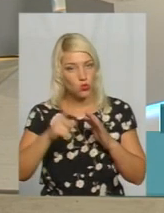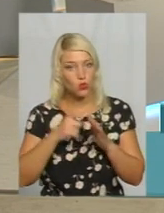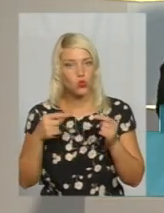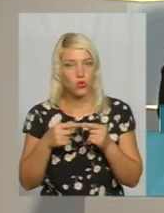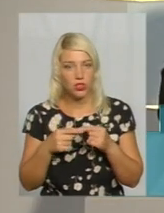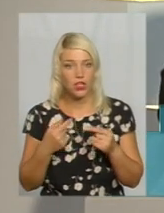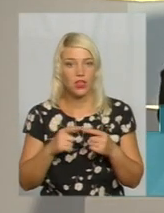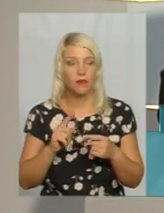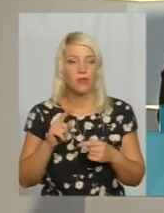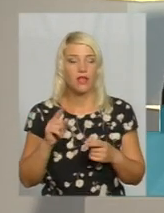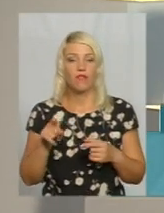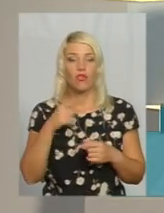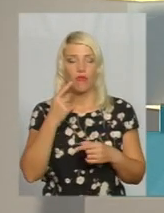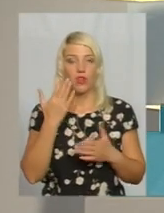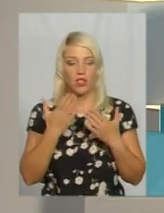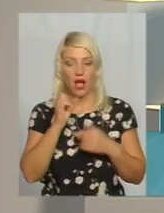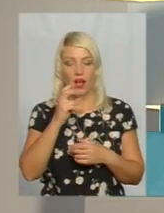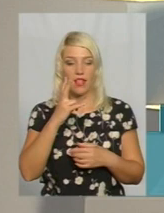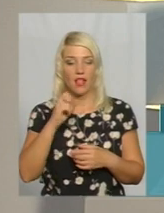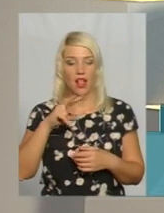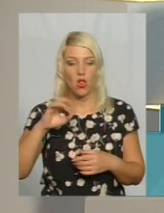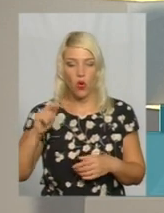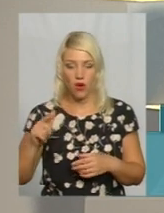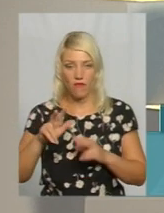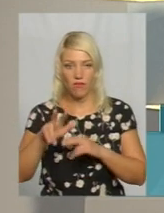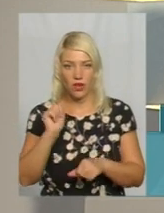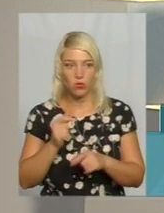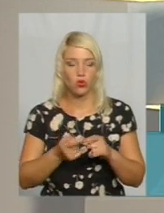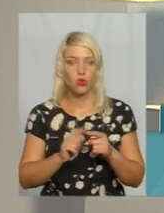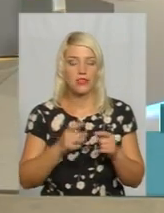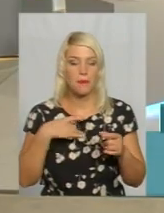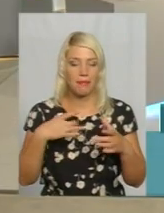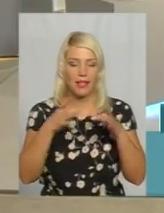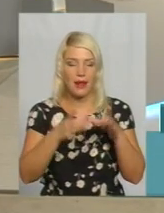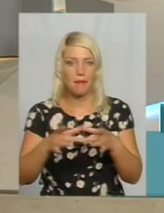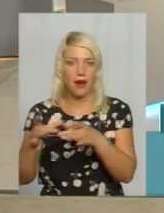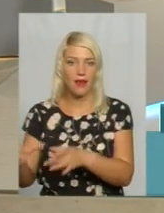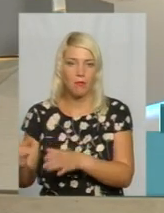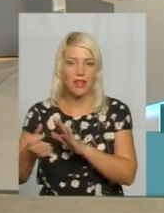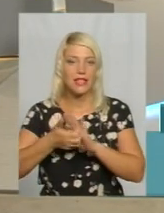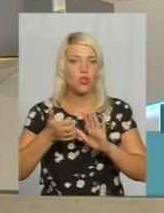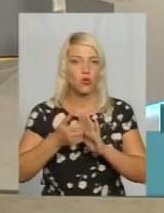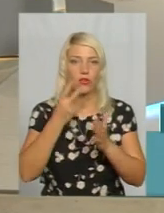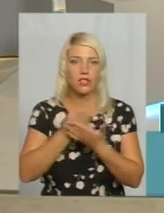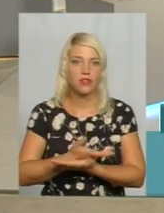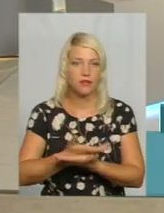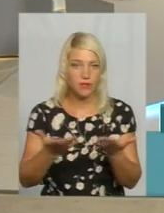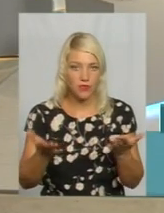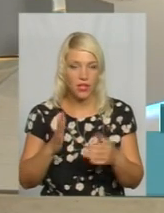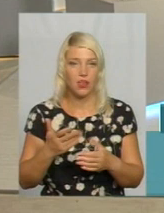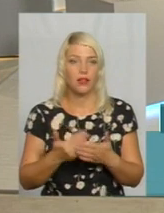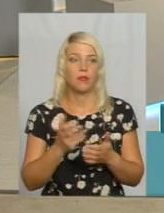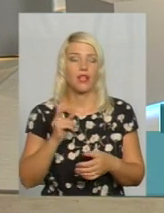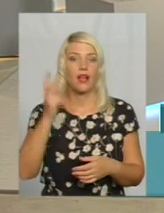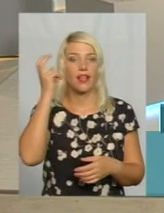аналог вимкнуть, то оці білі плями і недоліки, вони проявляться. Так би, як вони мали б, до прикладу, зараз в Києві і в